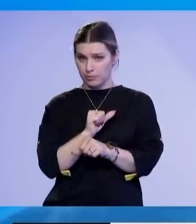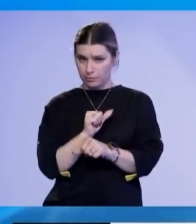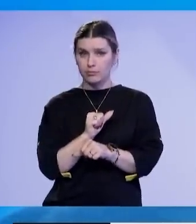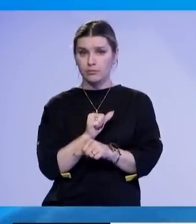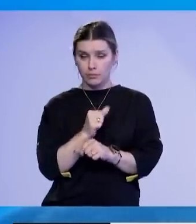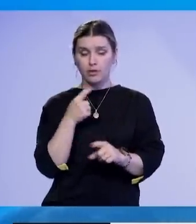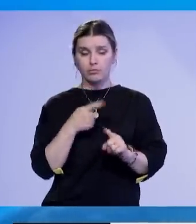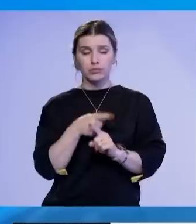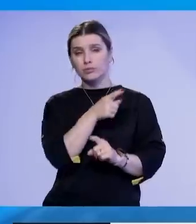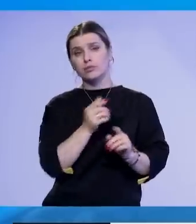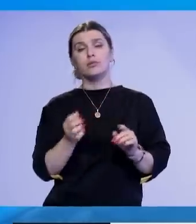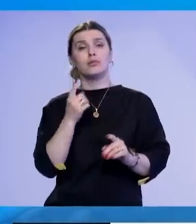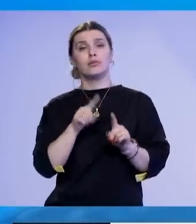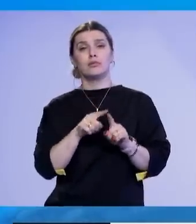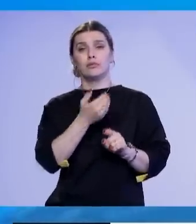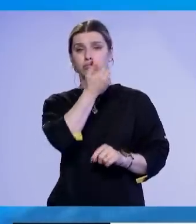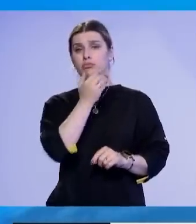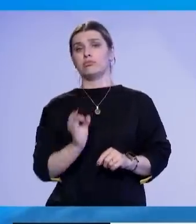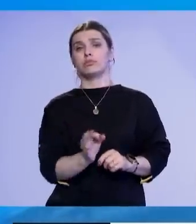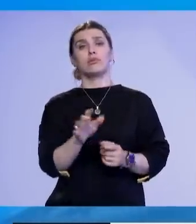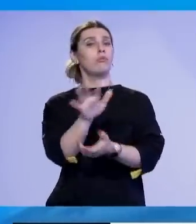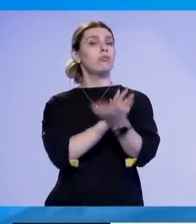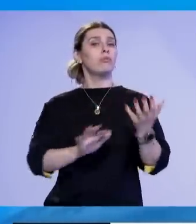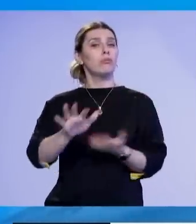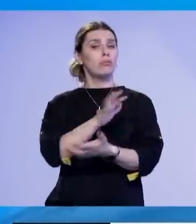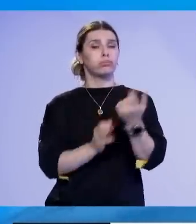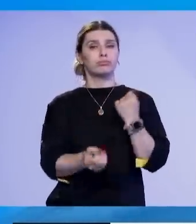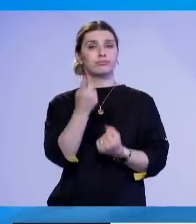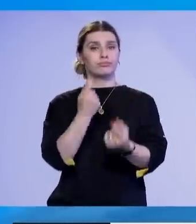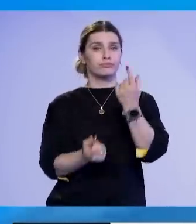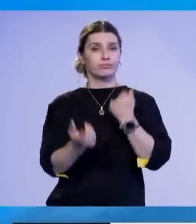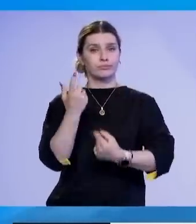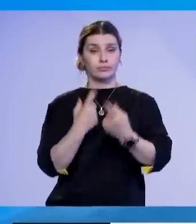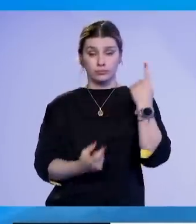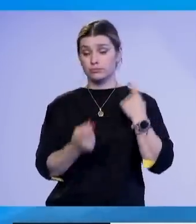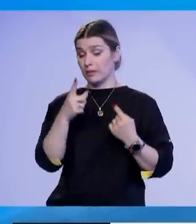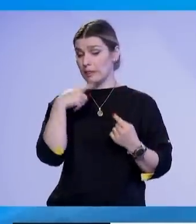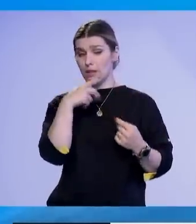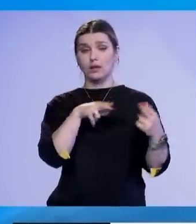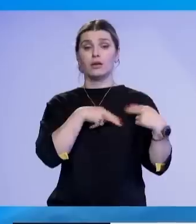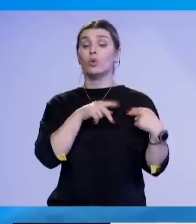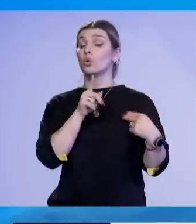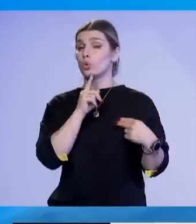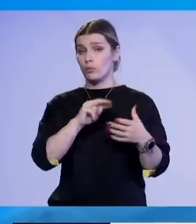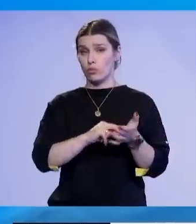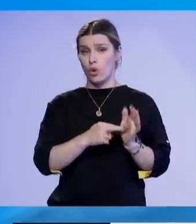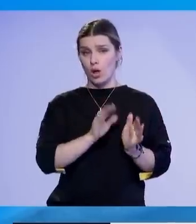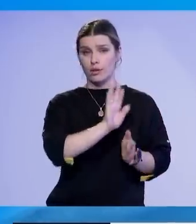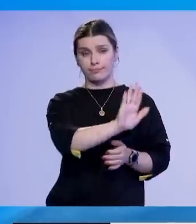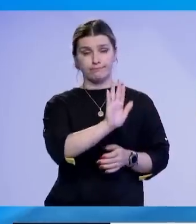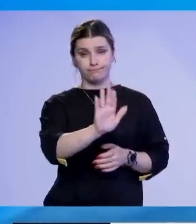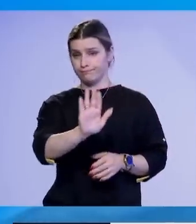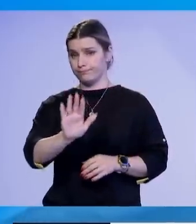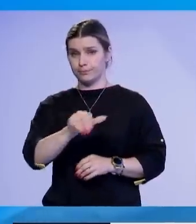kanë zitu reagimet të tila e që për të gjitha këto veprime, si pas Sarazin përgjëtsim bajmë politikanët, duke e